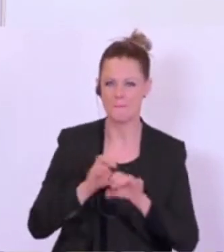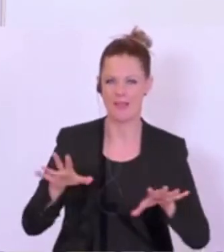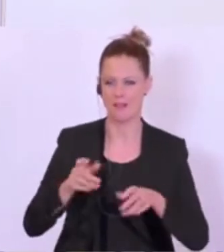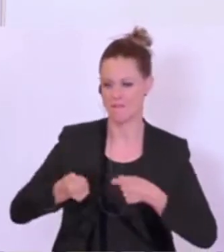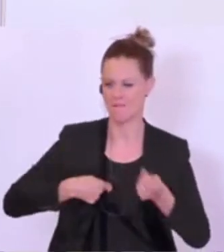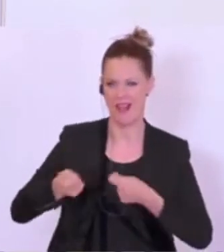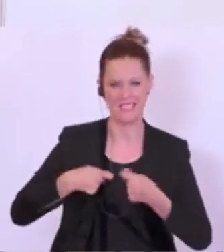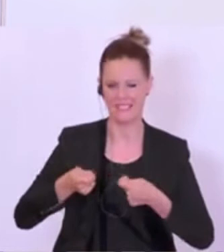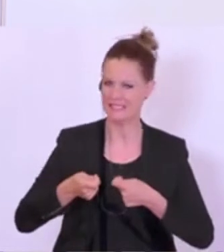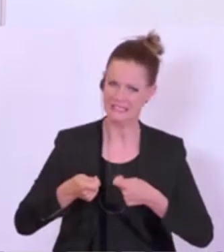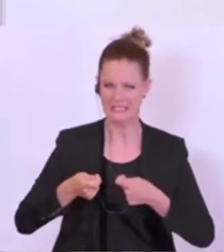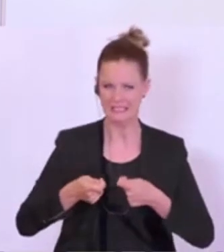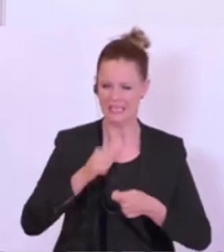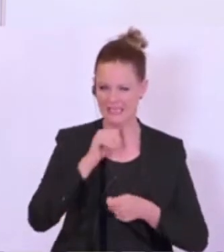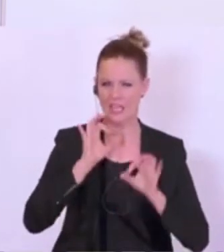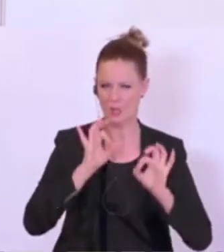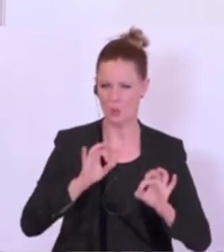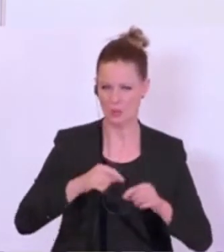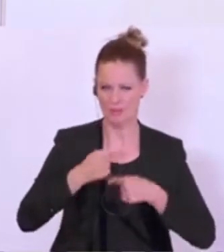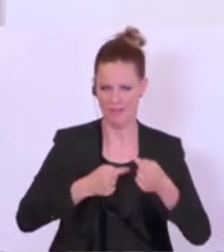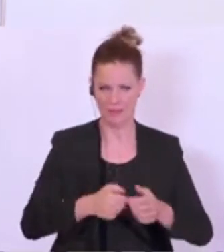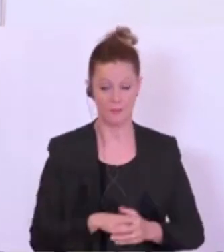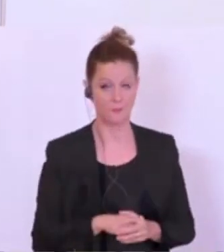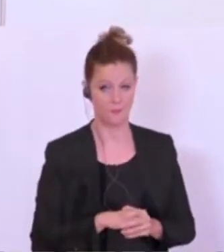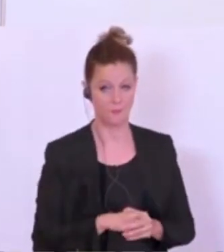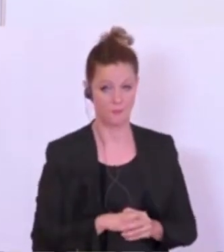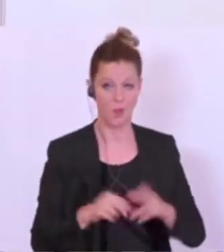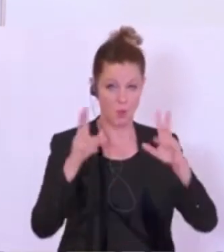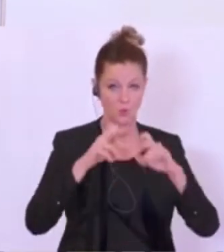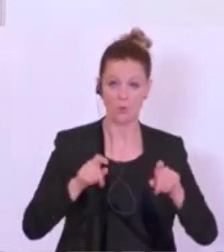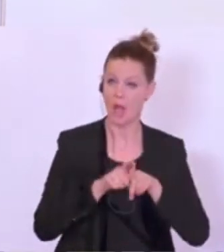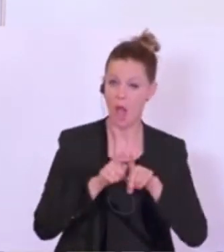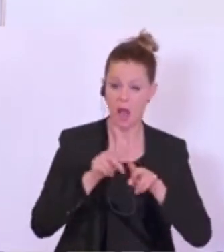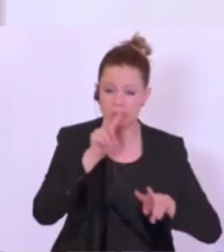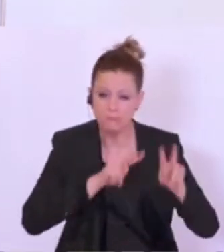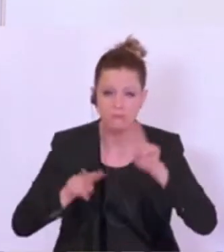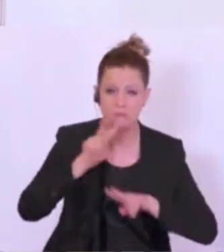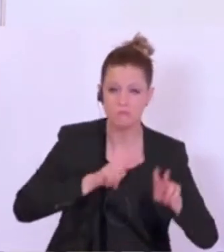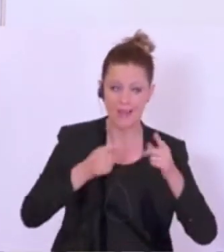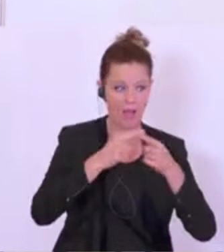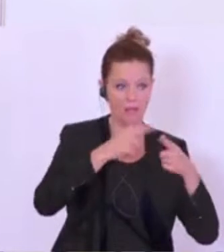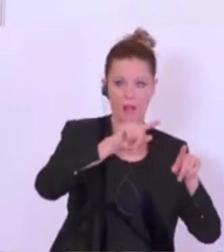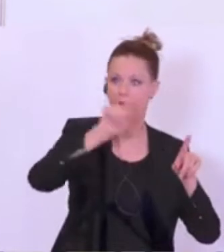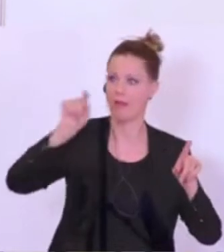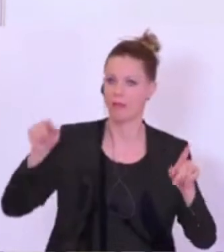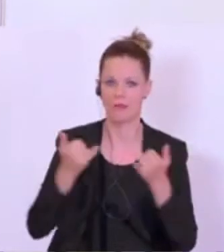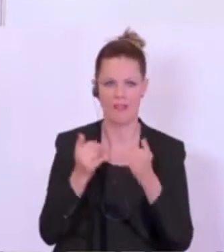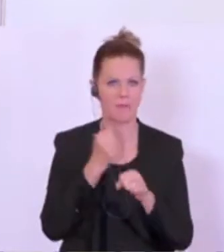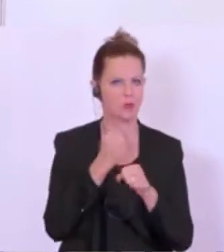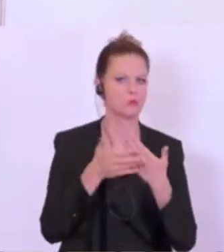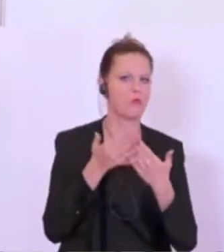ausgeprägt. Wir schauen uns in der Studie auch an, wie machen das andere Länder im Vergleich. Schweden,